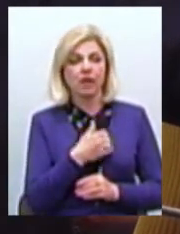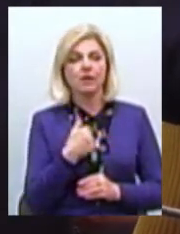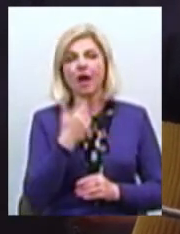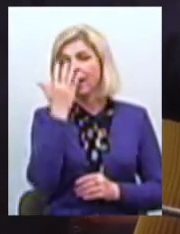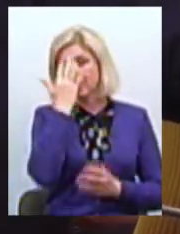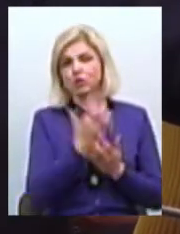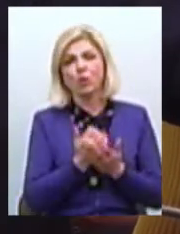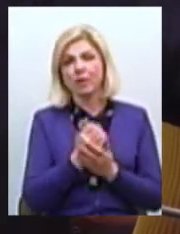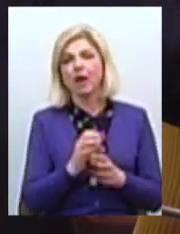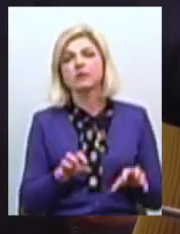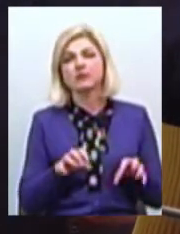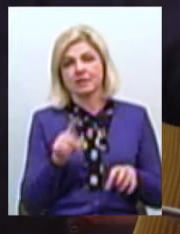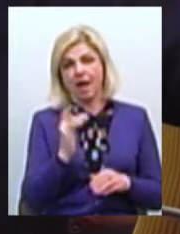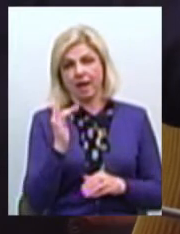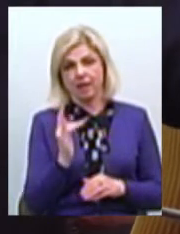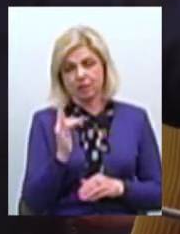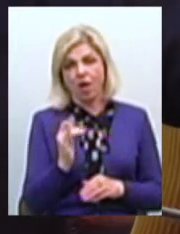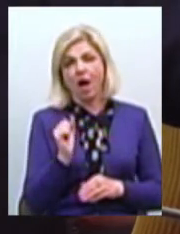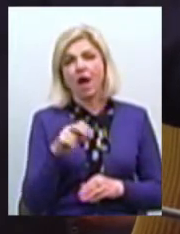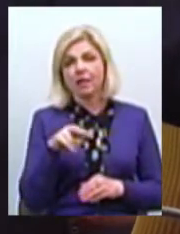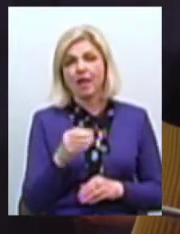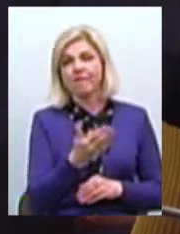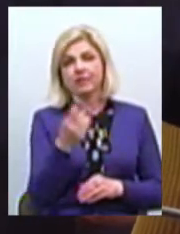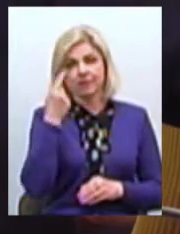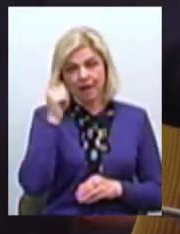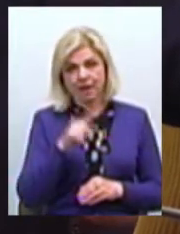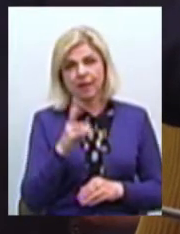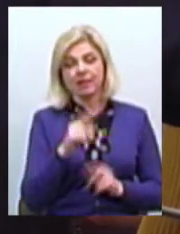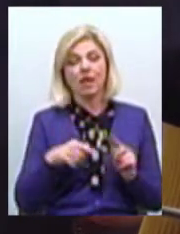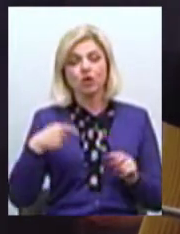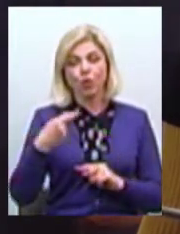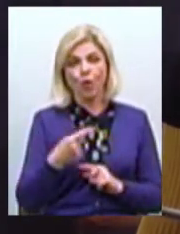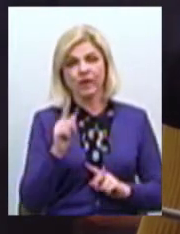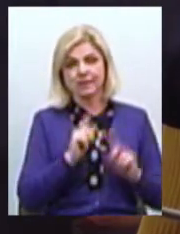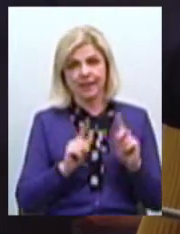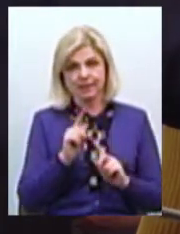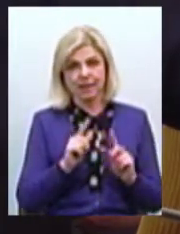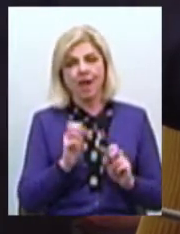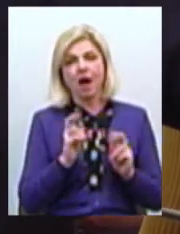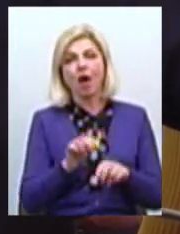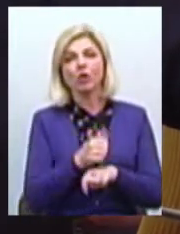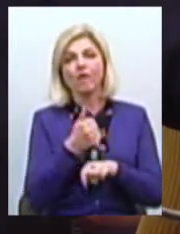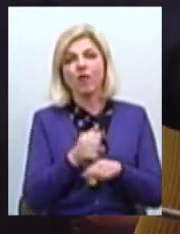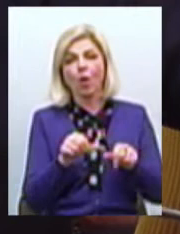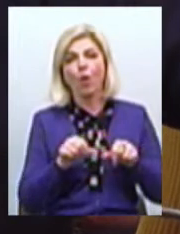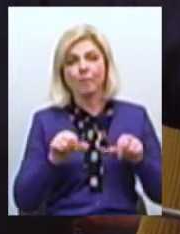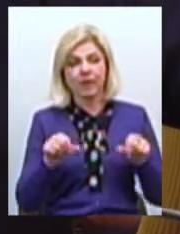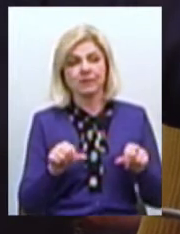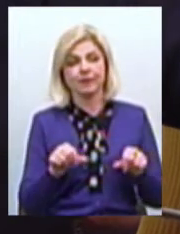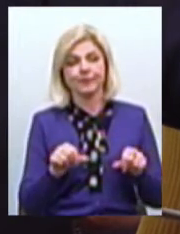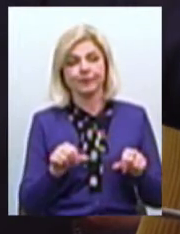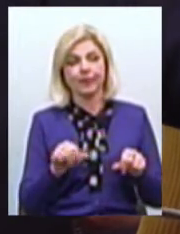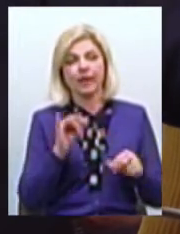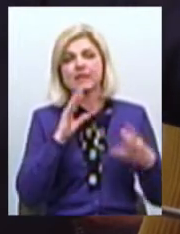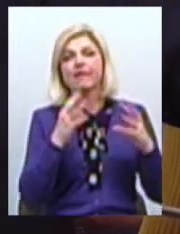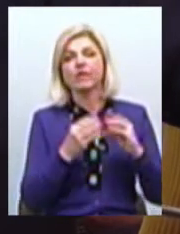триматися за крисло Але знаєте, на черговій сесії, як голова комісії, якщо ми доручать комісію Резентувати